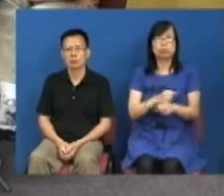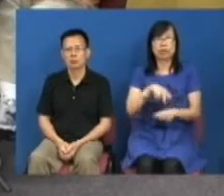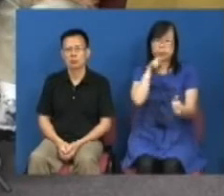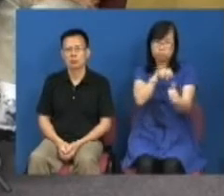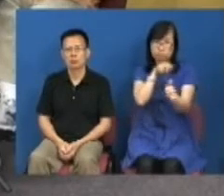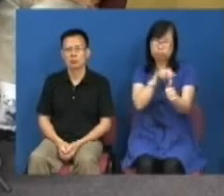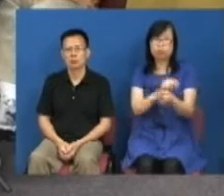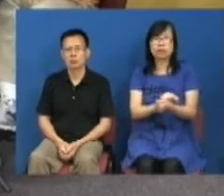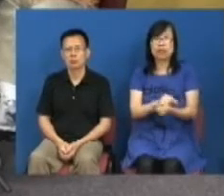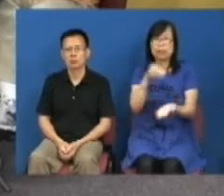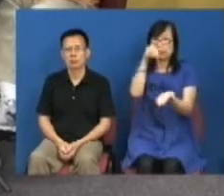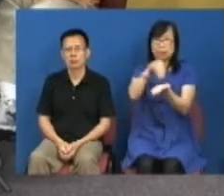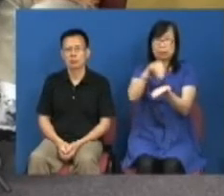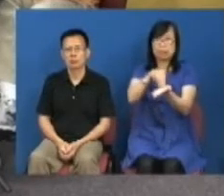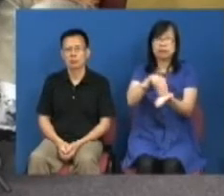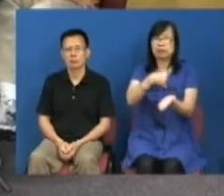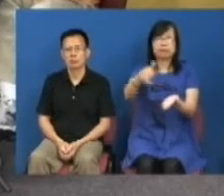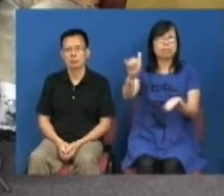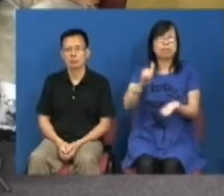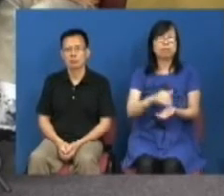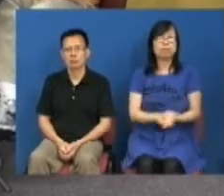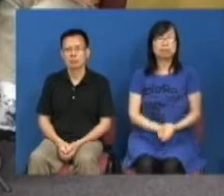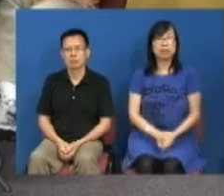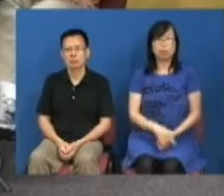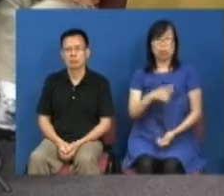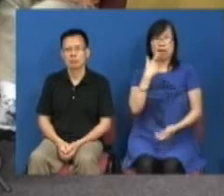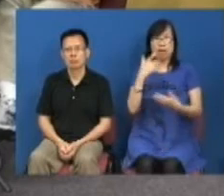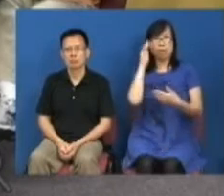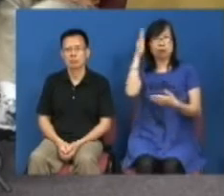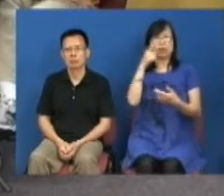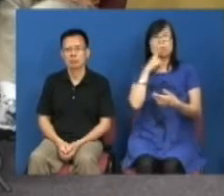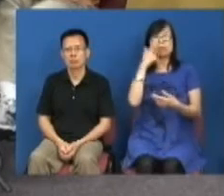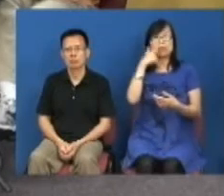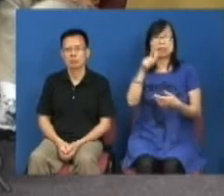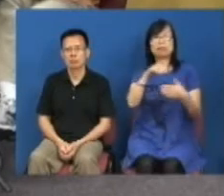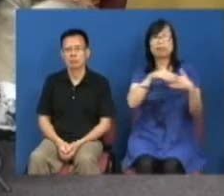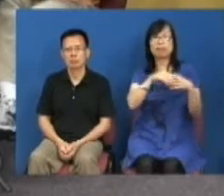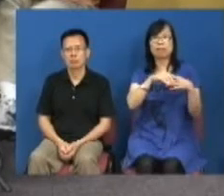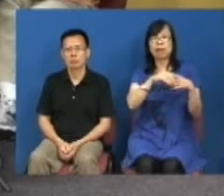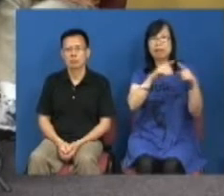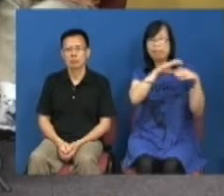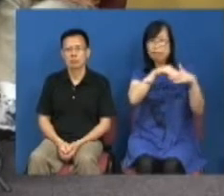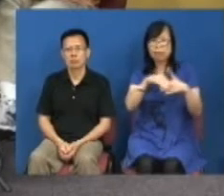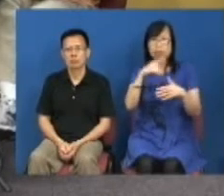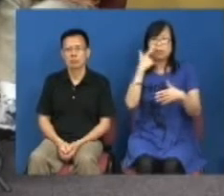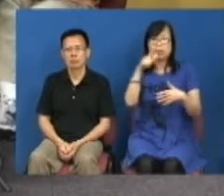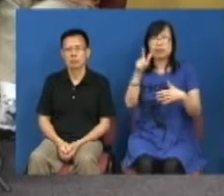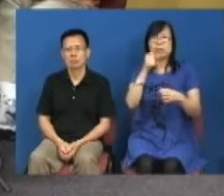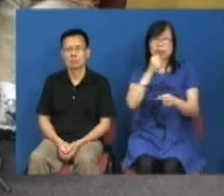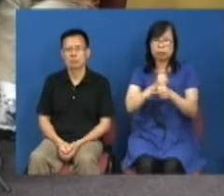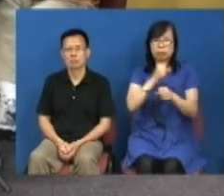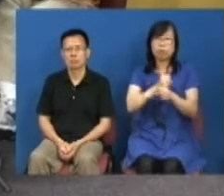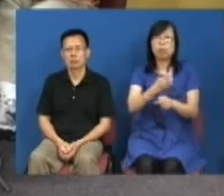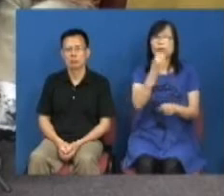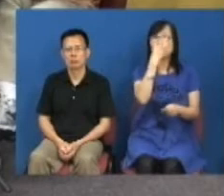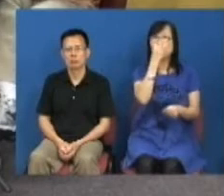管辞他必须求虚希望有一个新的人做特首是带来一些新的景象或者处理好香港